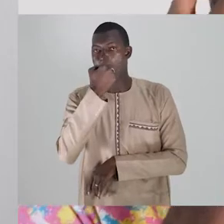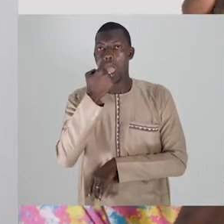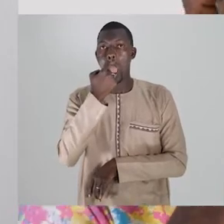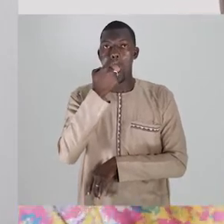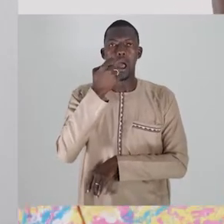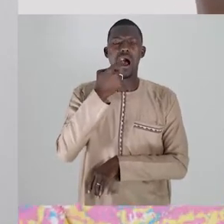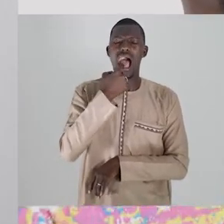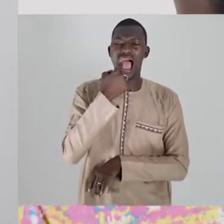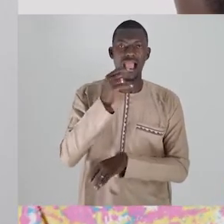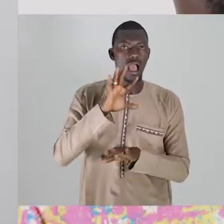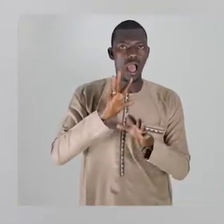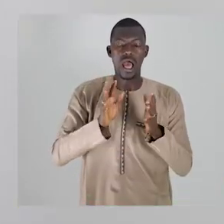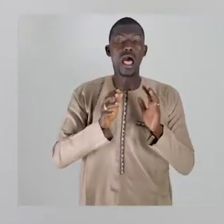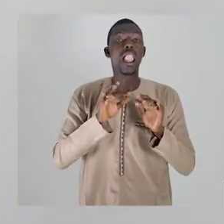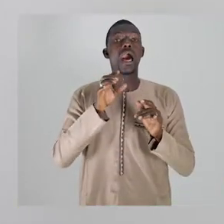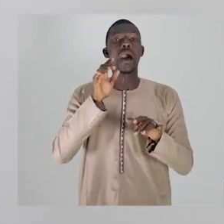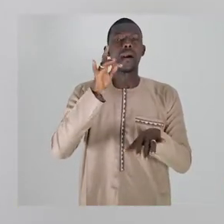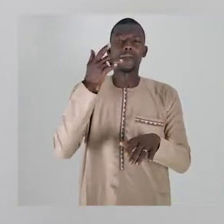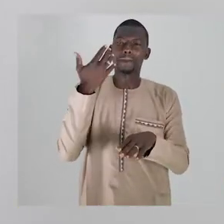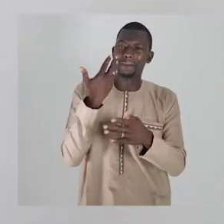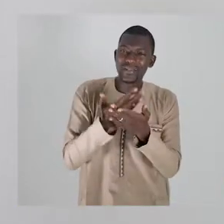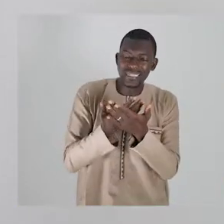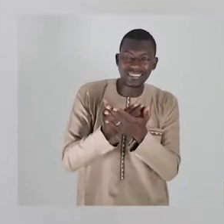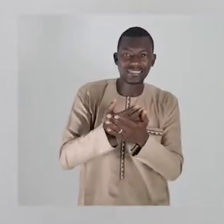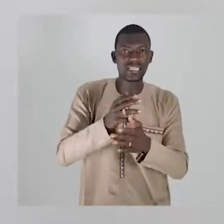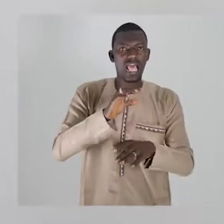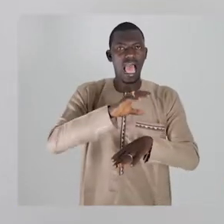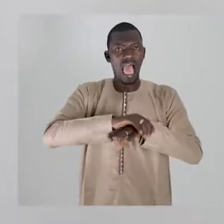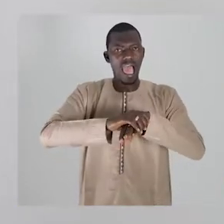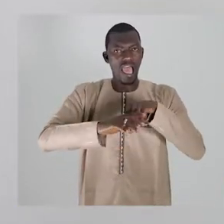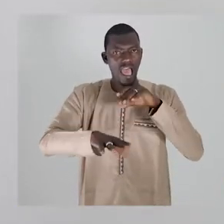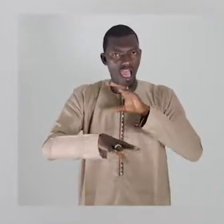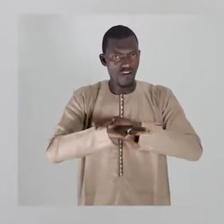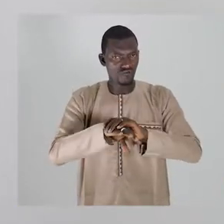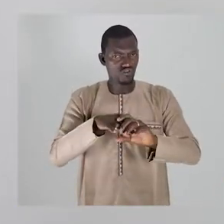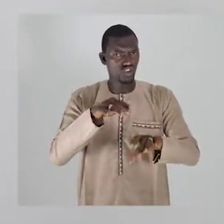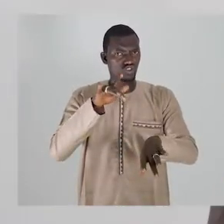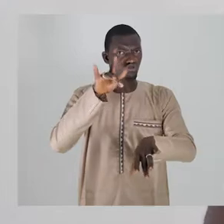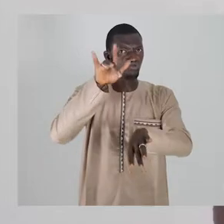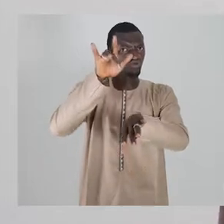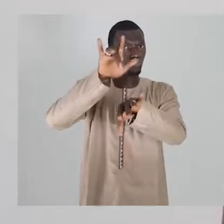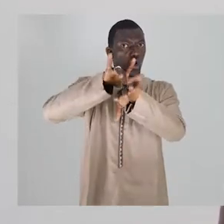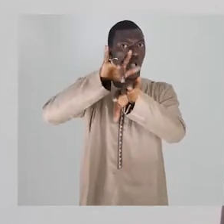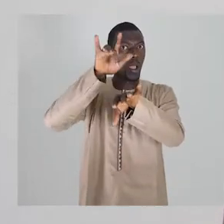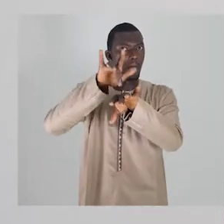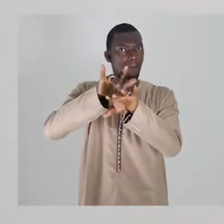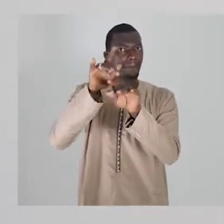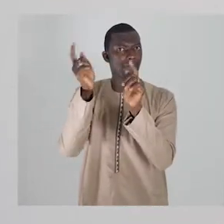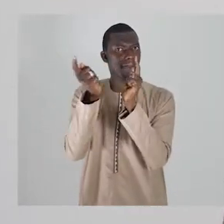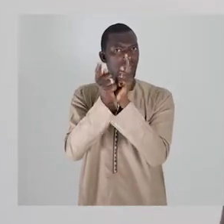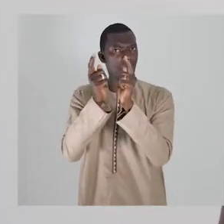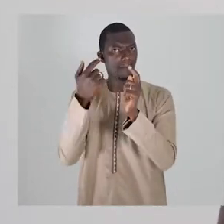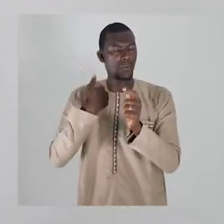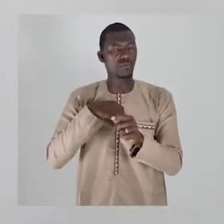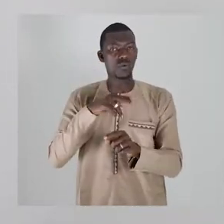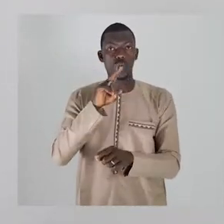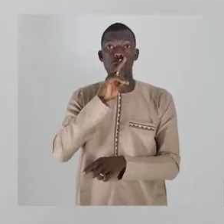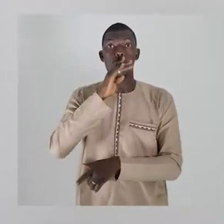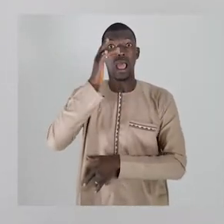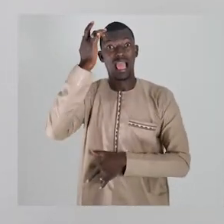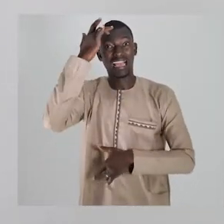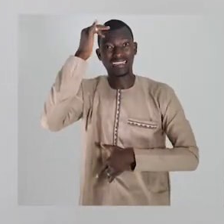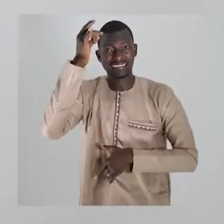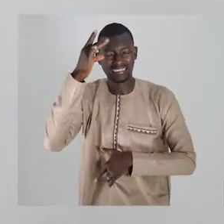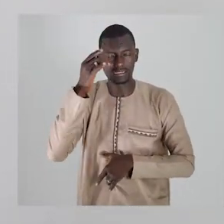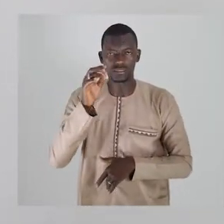Jakumulof buka na kanumanjumu kujudu. Ulako jaka chimaka. Mba nukambeka tisaka. Unga wankone tisu pepa